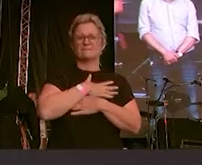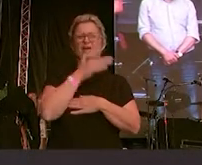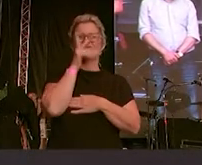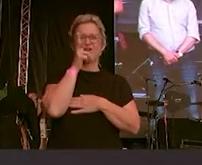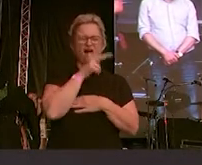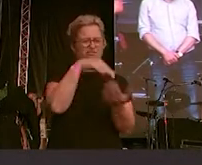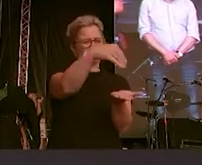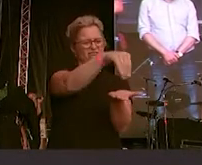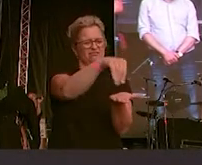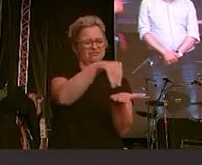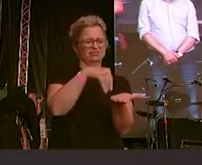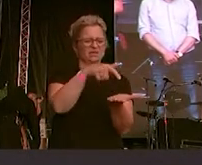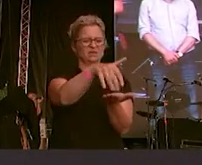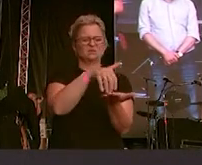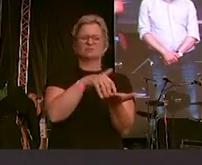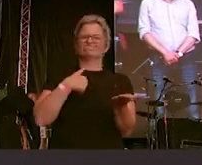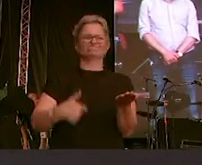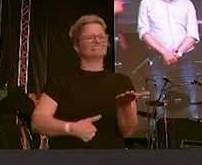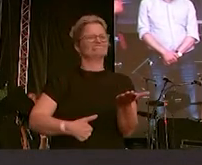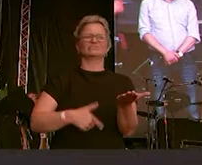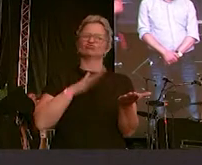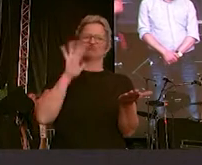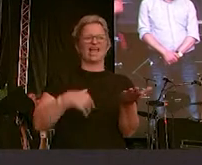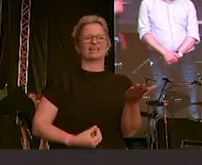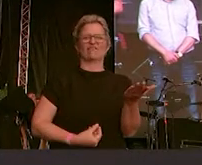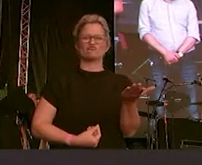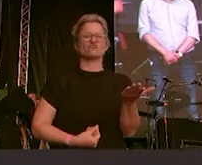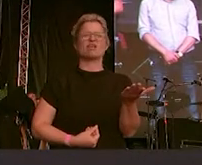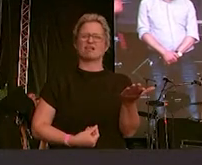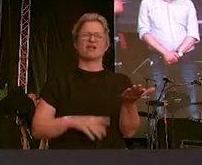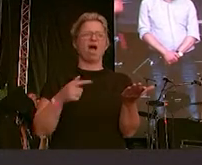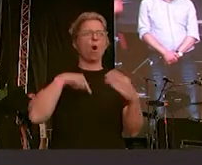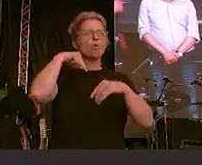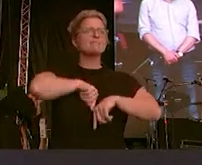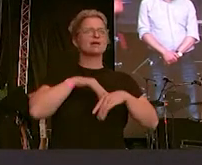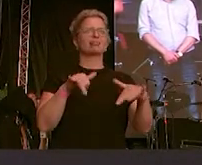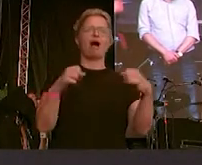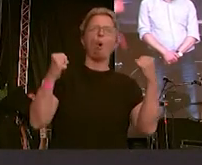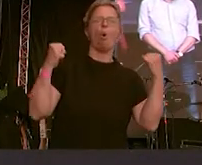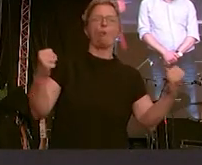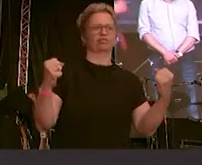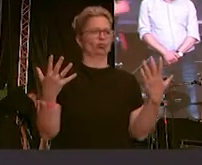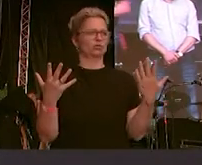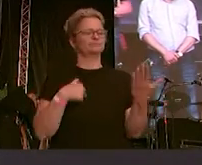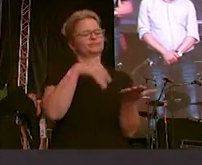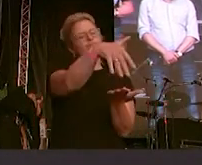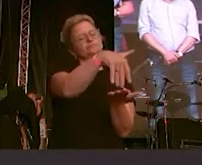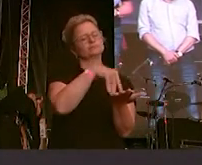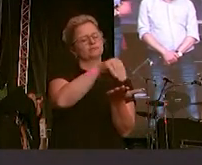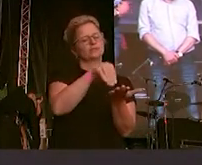Vater ein ungutes Gefühl und gleichzeitig eine große Hoffnung. Er schrieb,